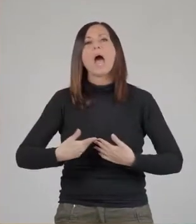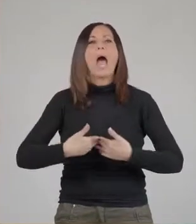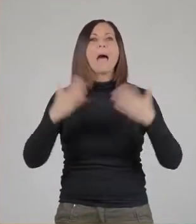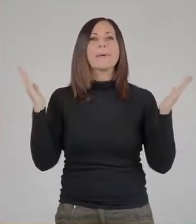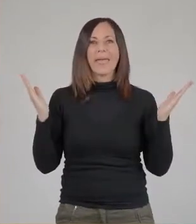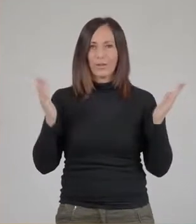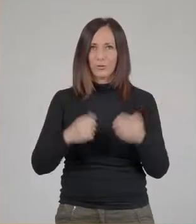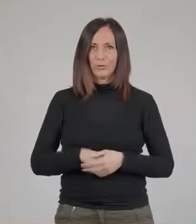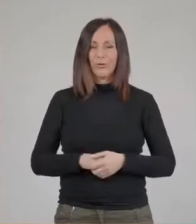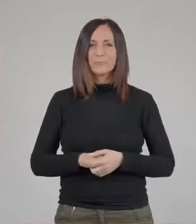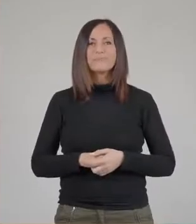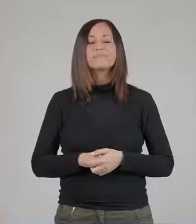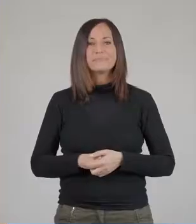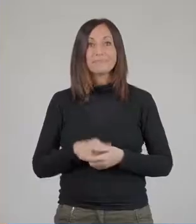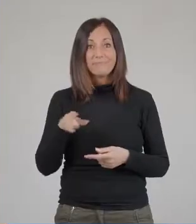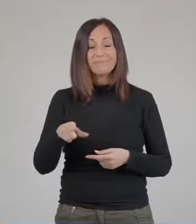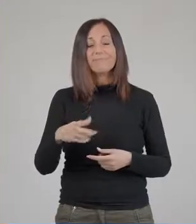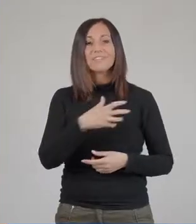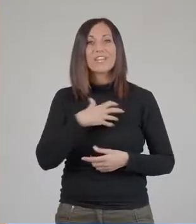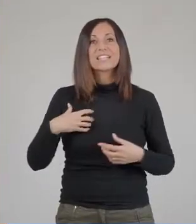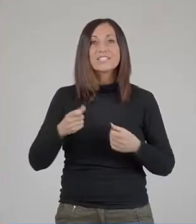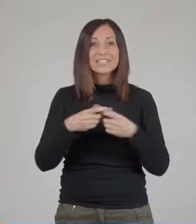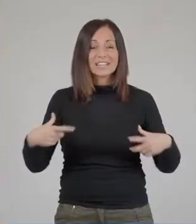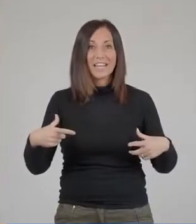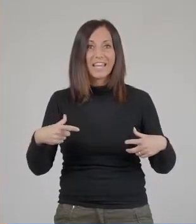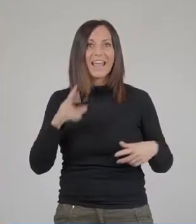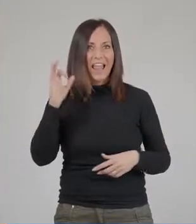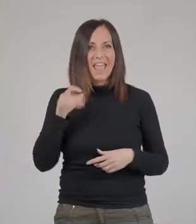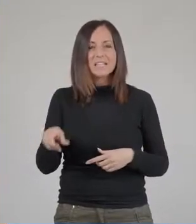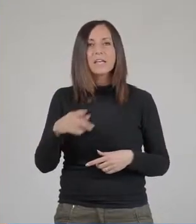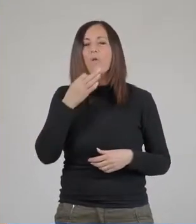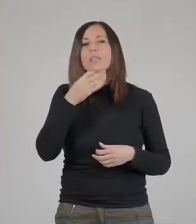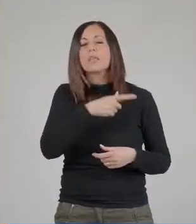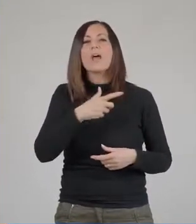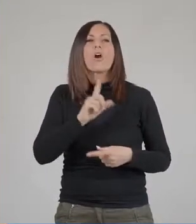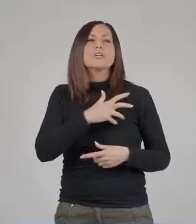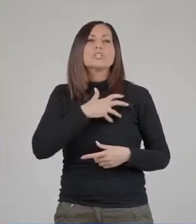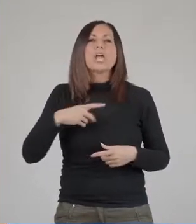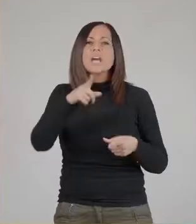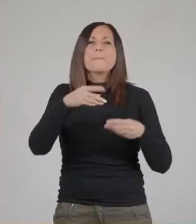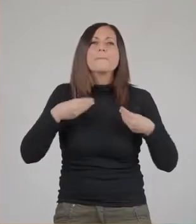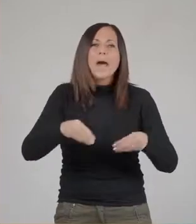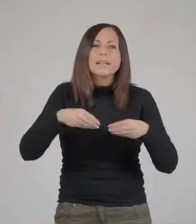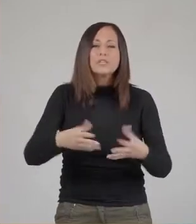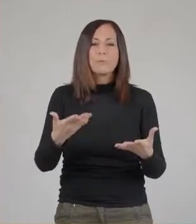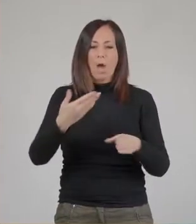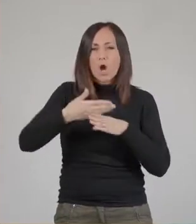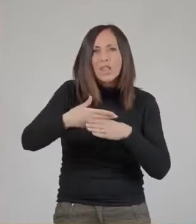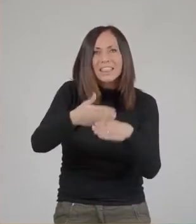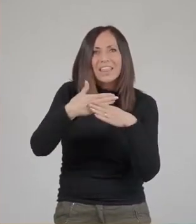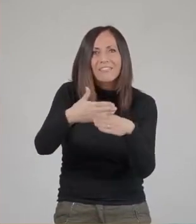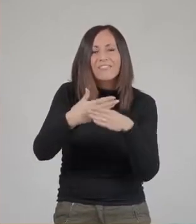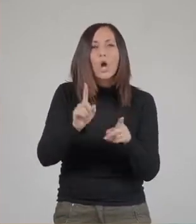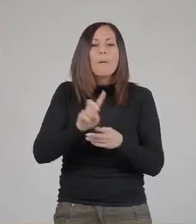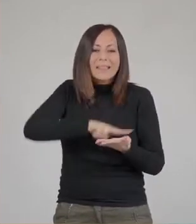svolgono nella maggior parte dei casi all'aperto. Quindi per citizen science si intende la scienza partecipata o scienza condivisa, in